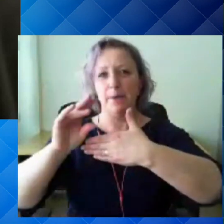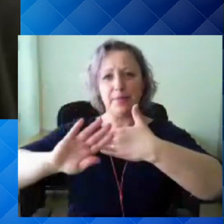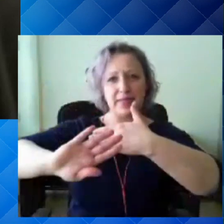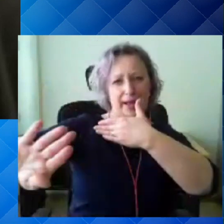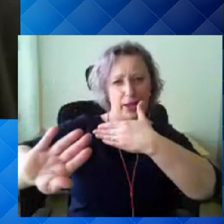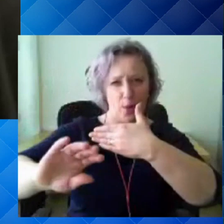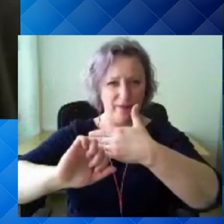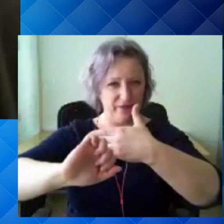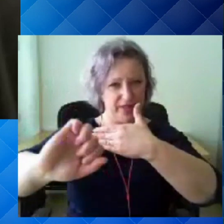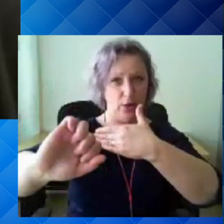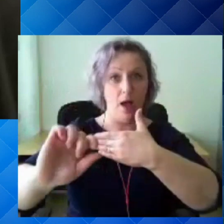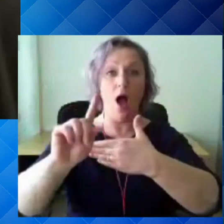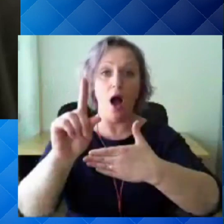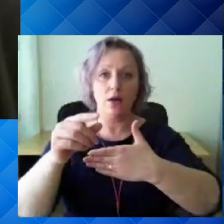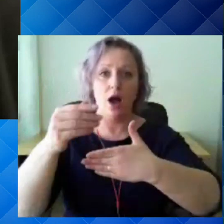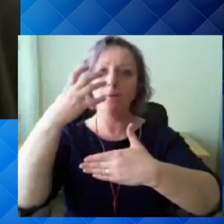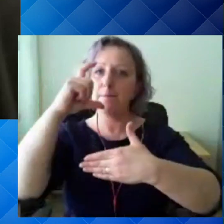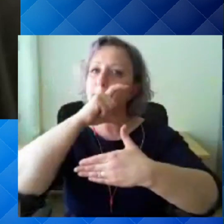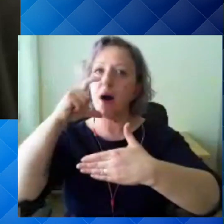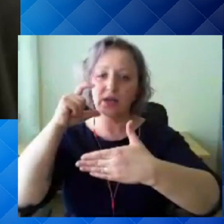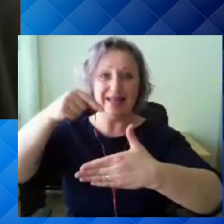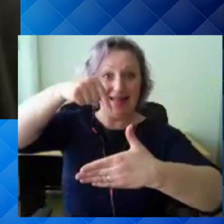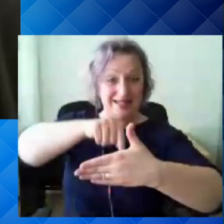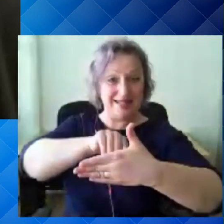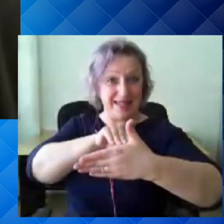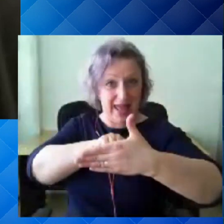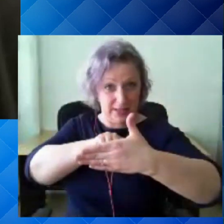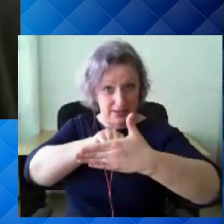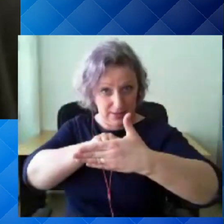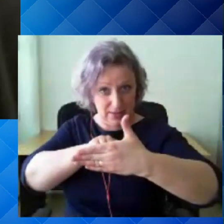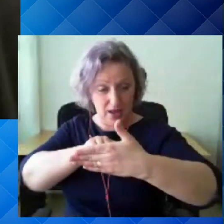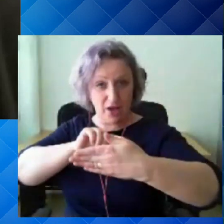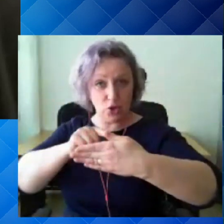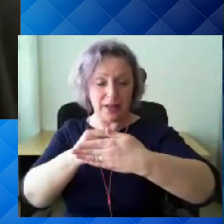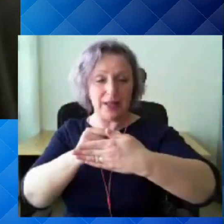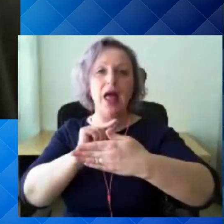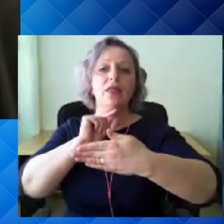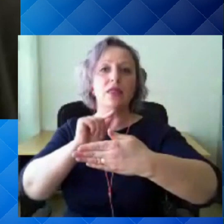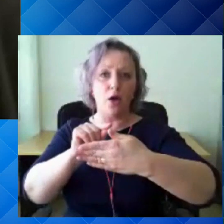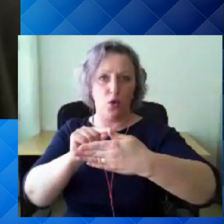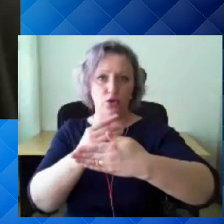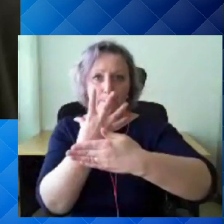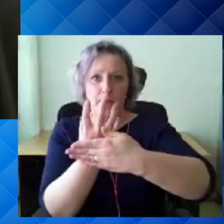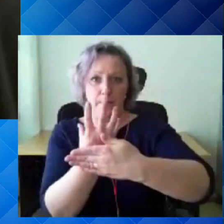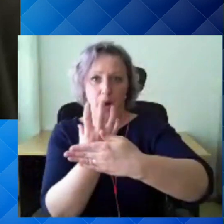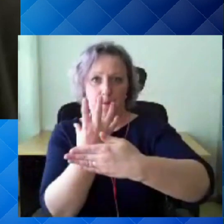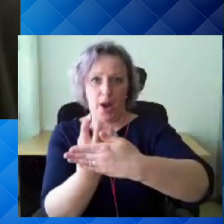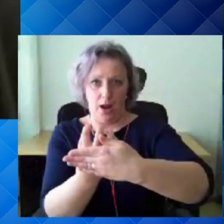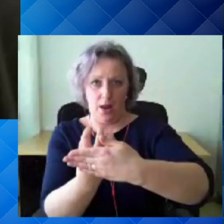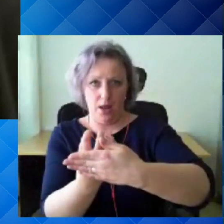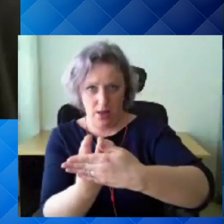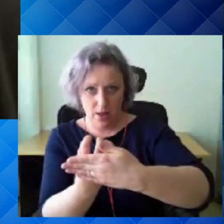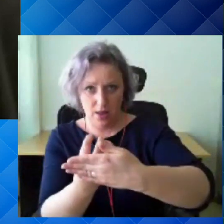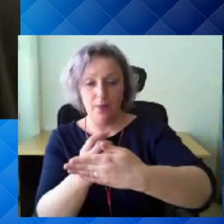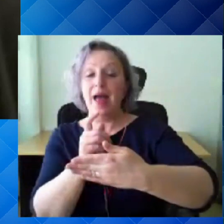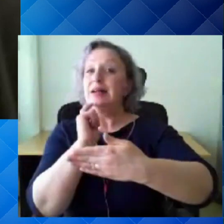tõrju, samas kui see sisepind on nii-öelda just vastupidi seda nakkust nii-öelda sisse imab. Eks siis kui me välja